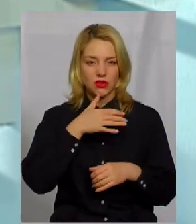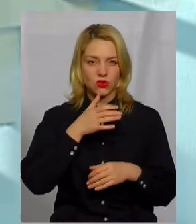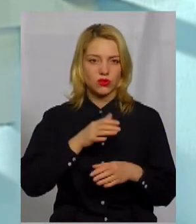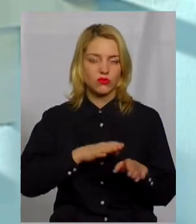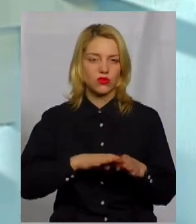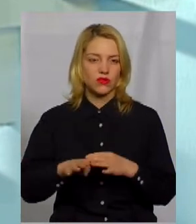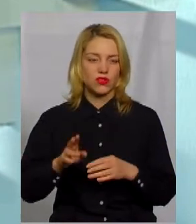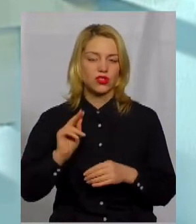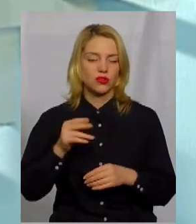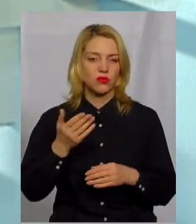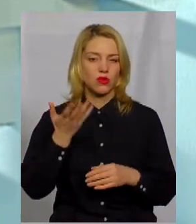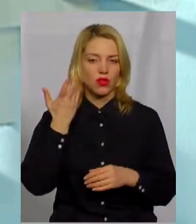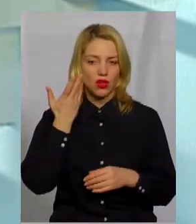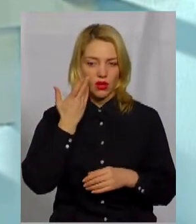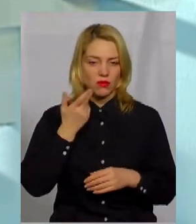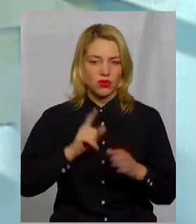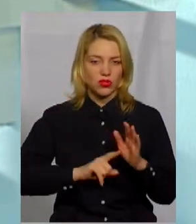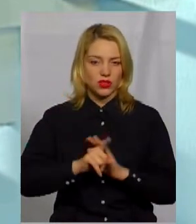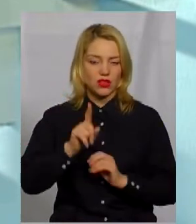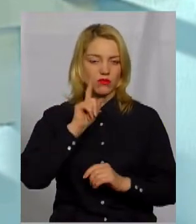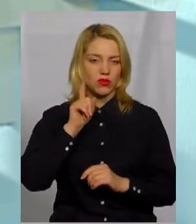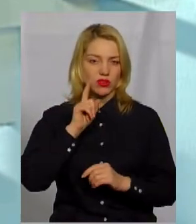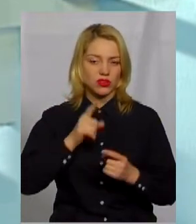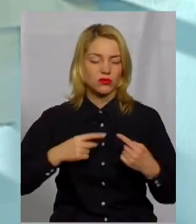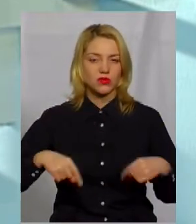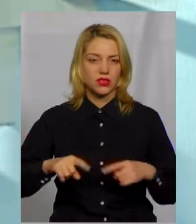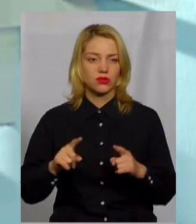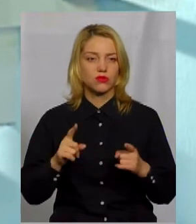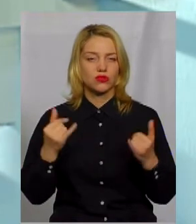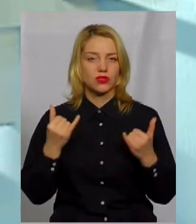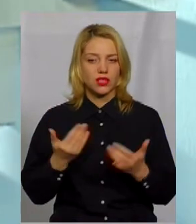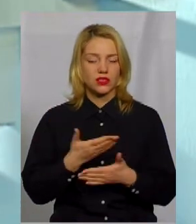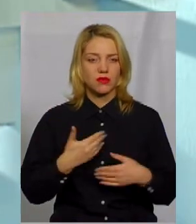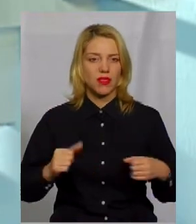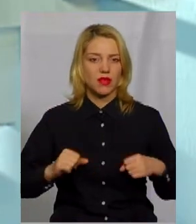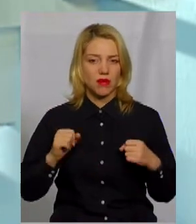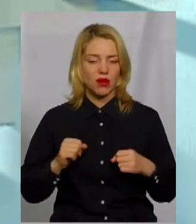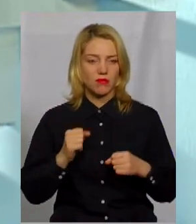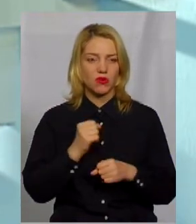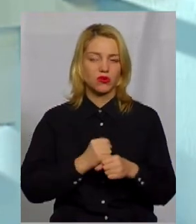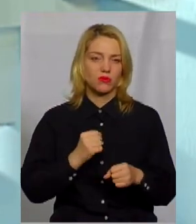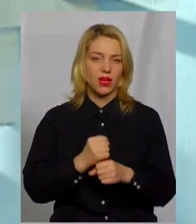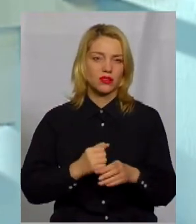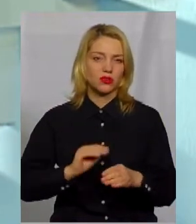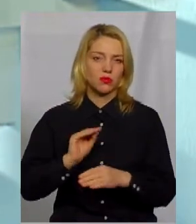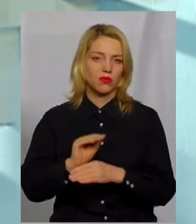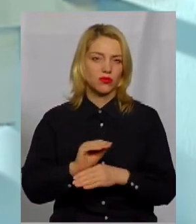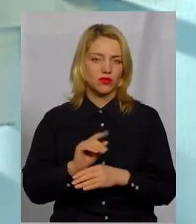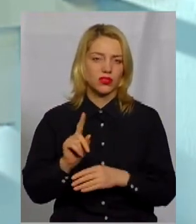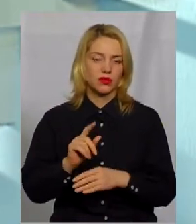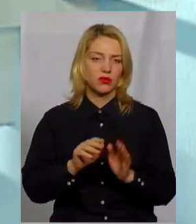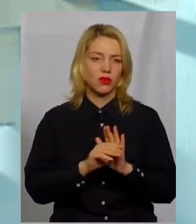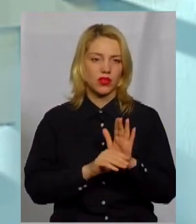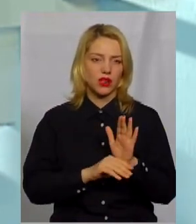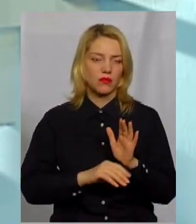рівні, ніж коли починали в молодіжному секторі, тому що зараз ми намагаємось розробляти, доповнювати, в тому числі і